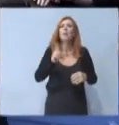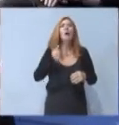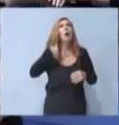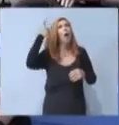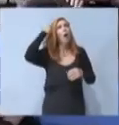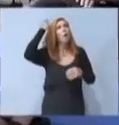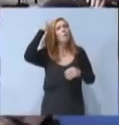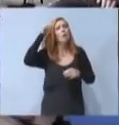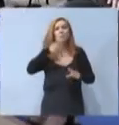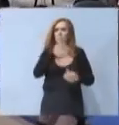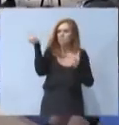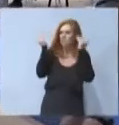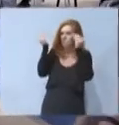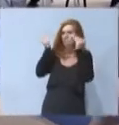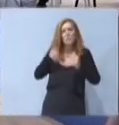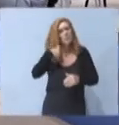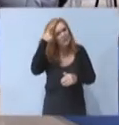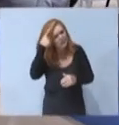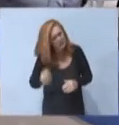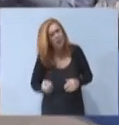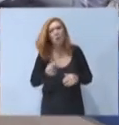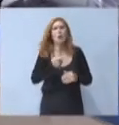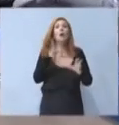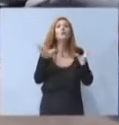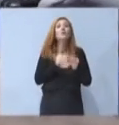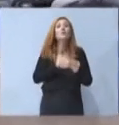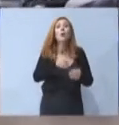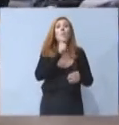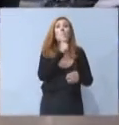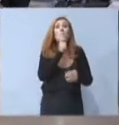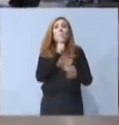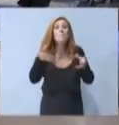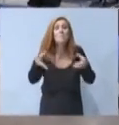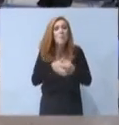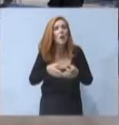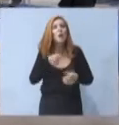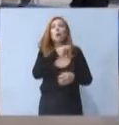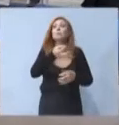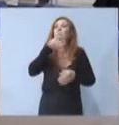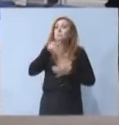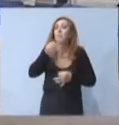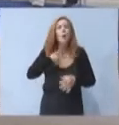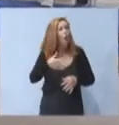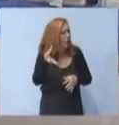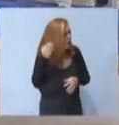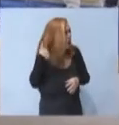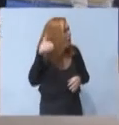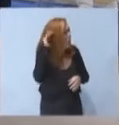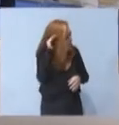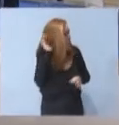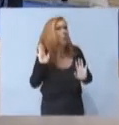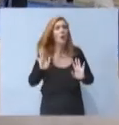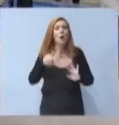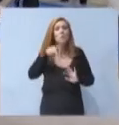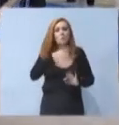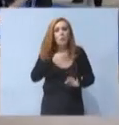την καχυποψία σας για την πολιτική συνολικά. Ακούω την κριτική σας. Γι' αυτό και τολμώ